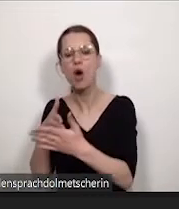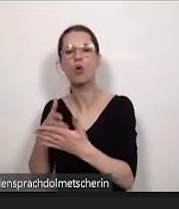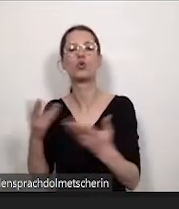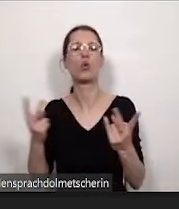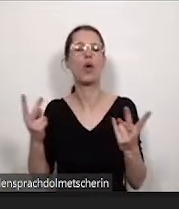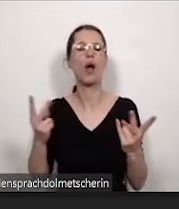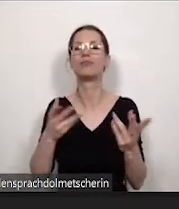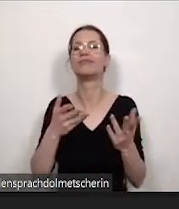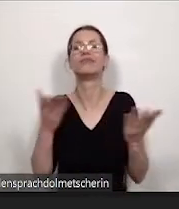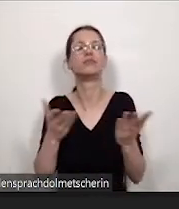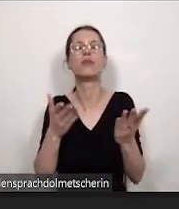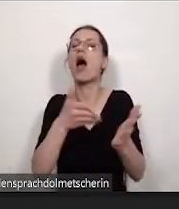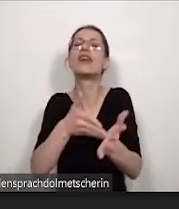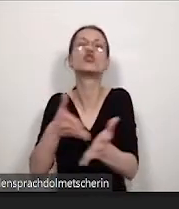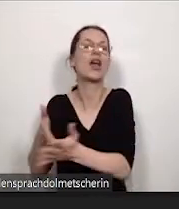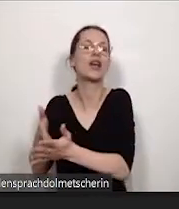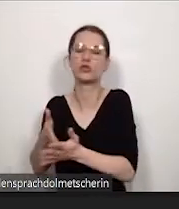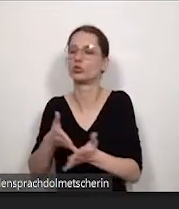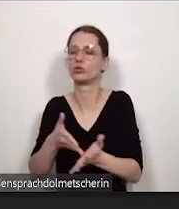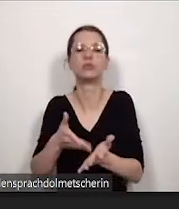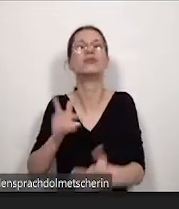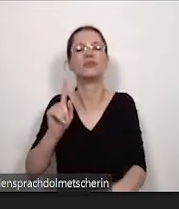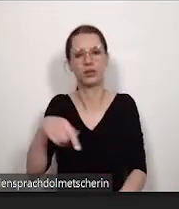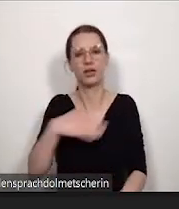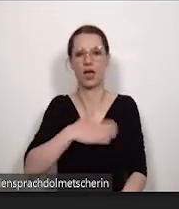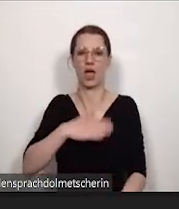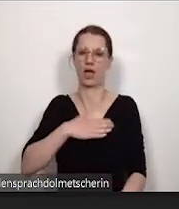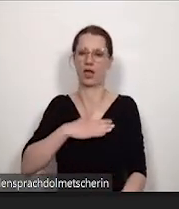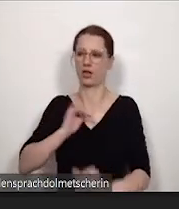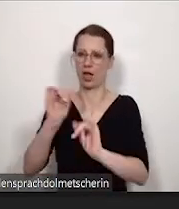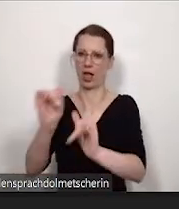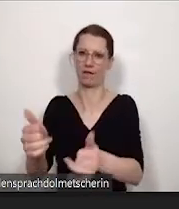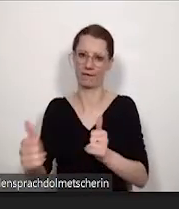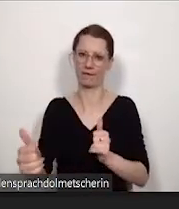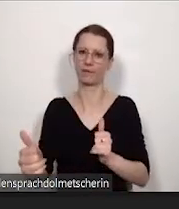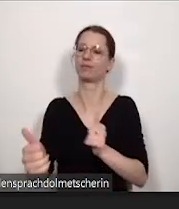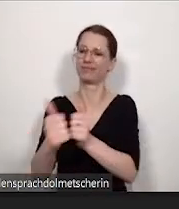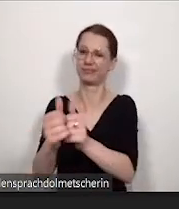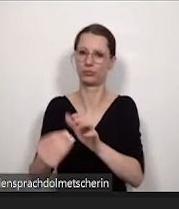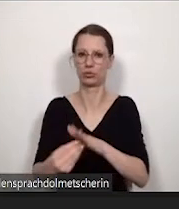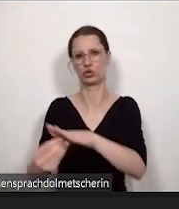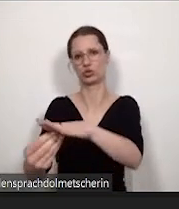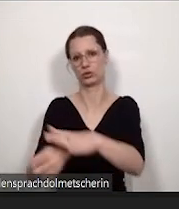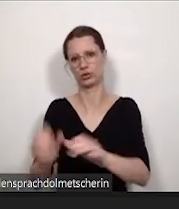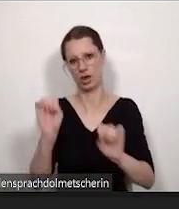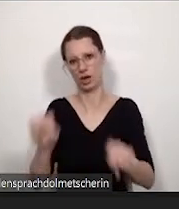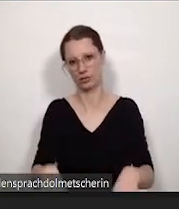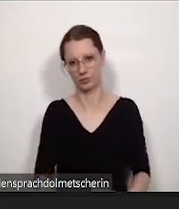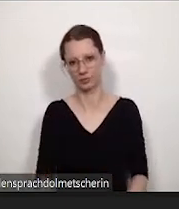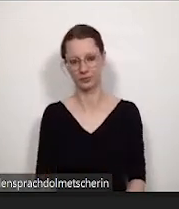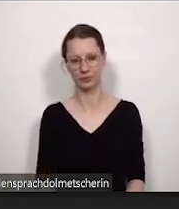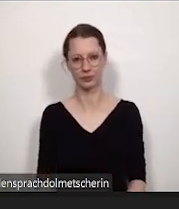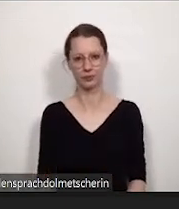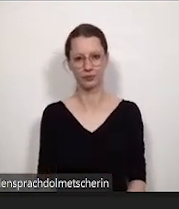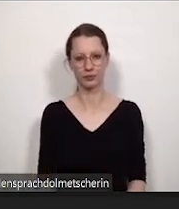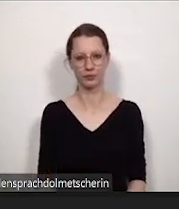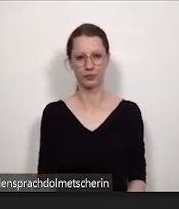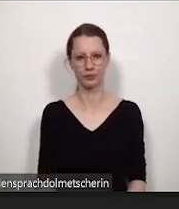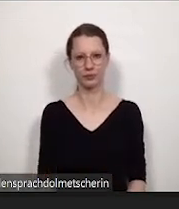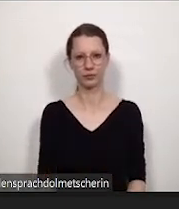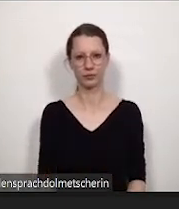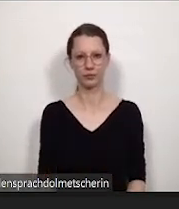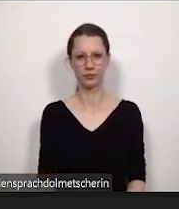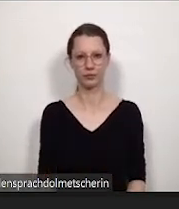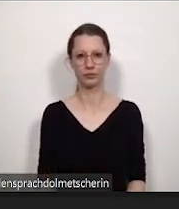oder Einschränkungen, Behinderungen auf Barrieren treffen, helfen wir Ihnen gerne weiter und da einfach von einem